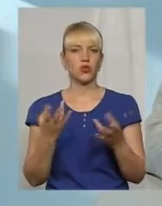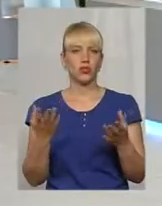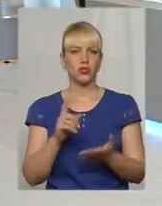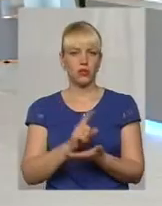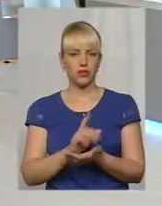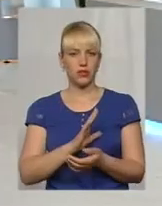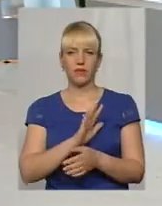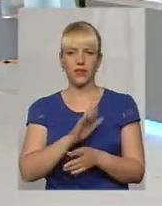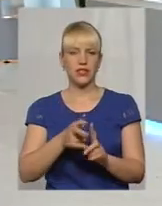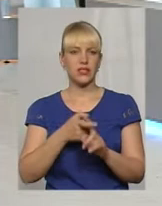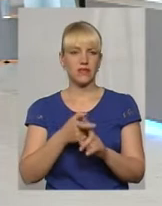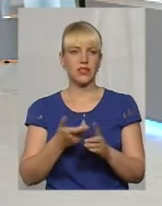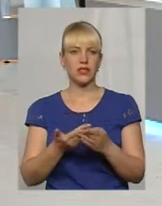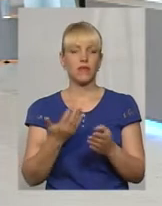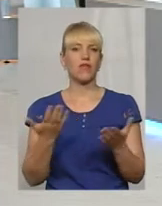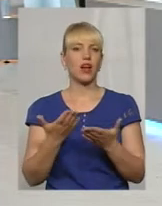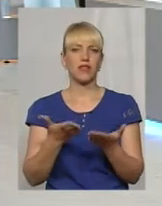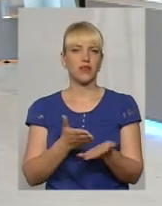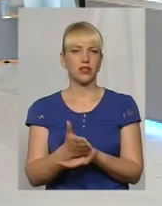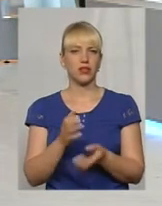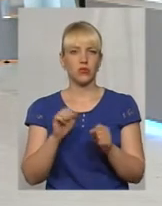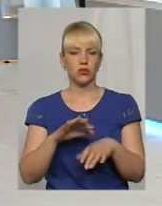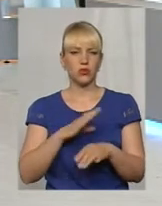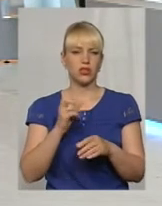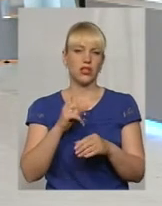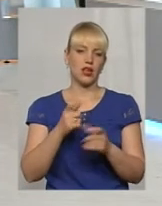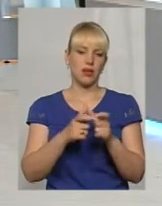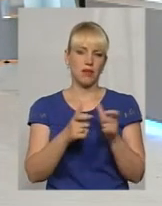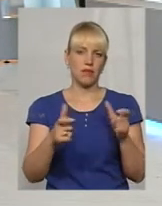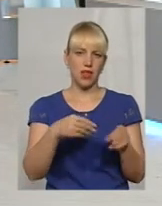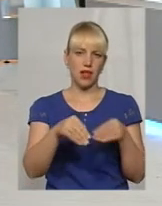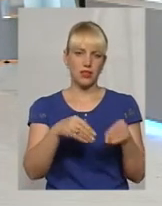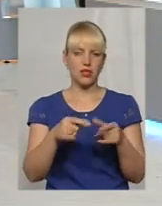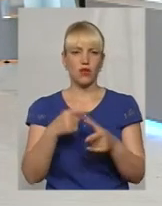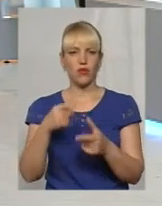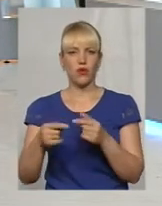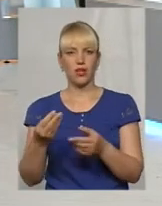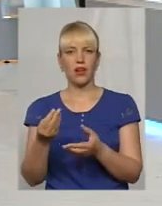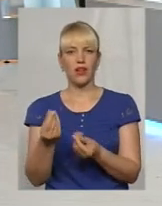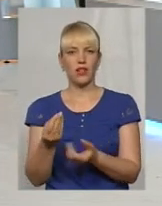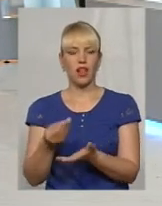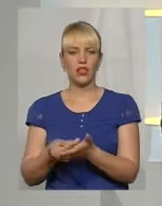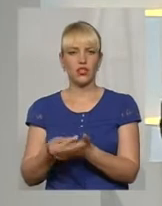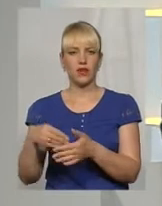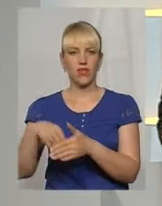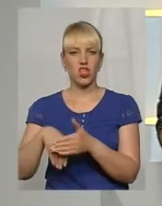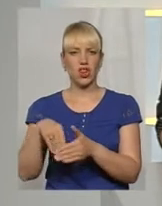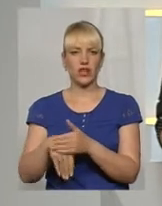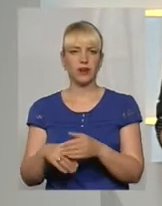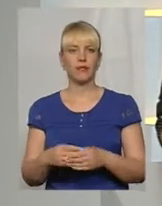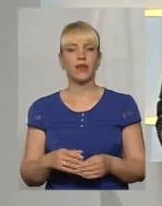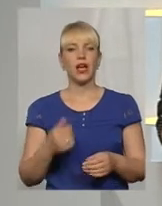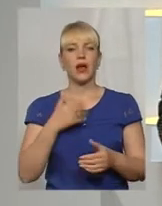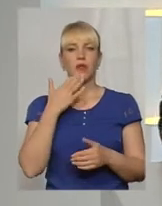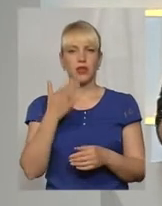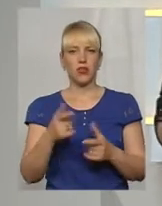це незалежно, в якому варіанті вони будуть. І на пластикові карточки, і налічними в кошельці. Але дуже часто питають, а чи